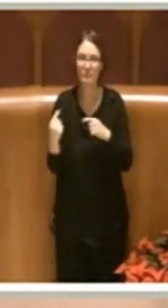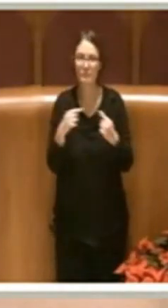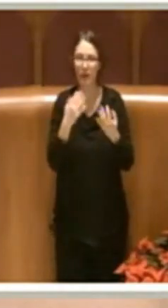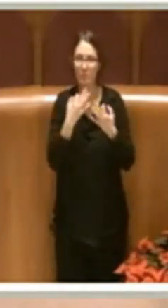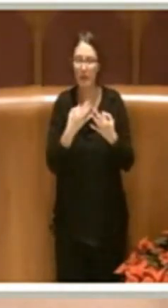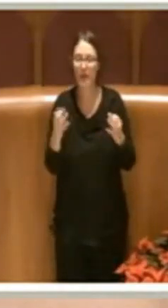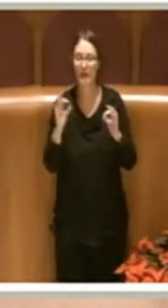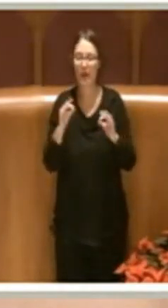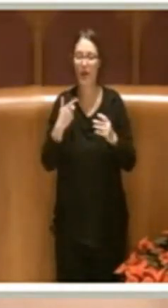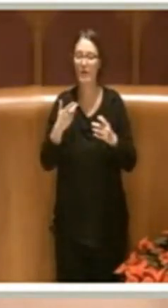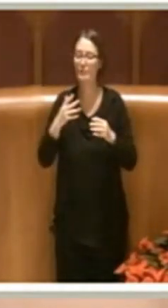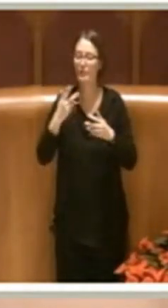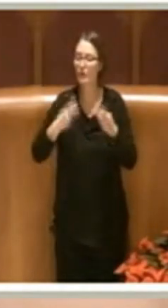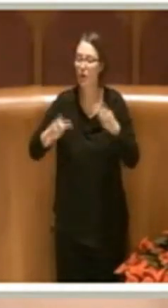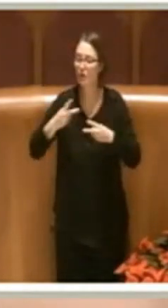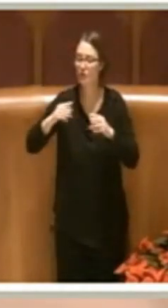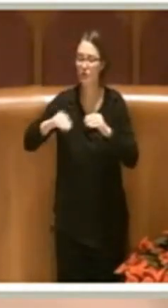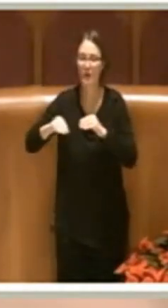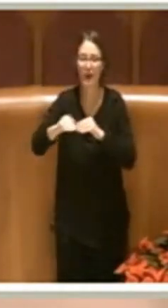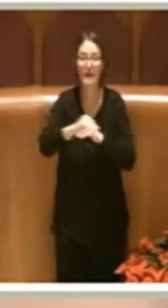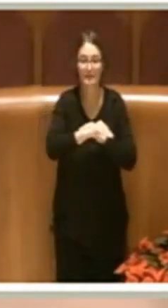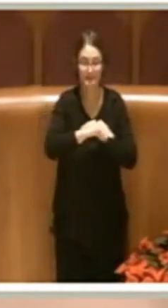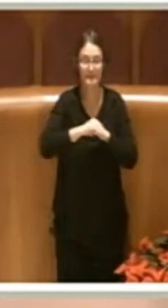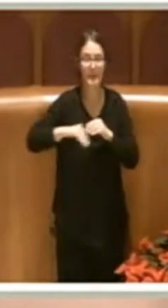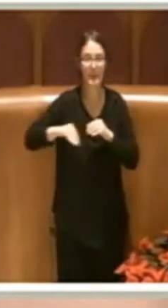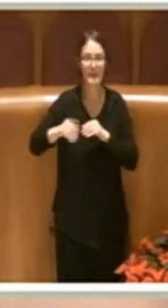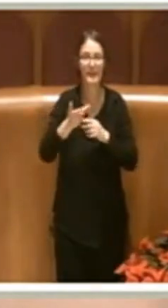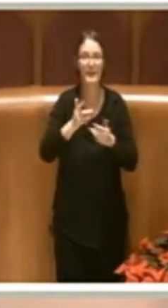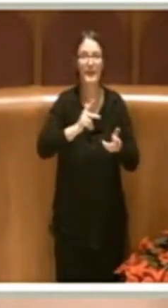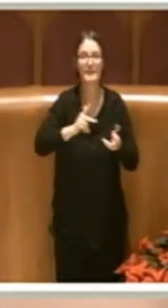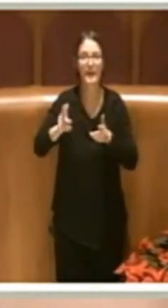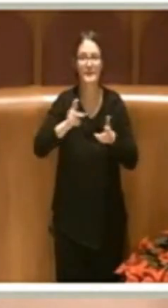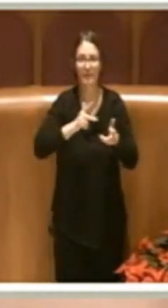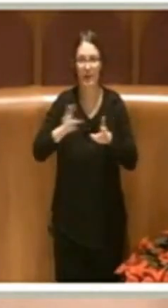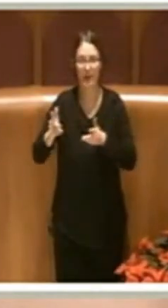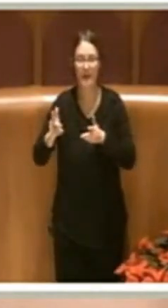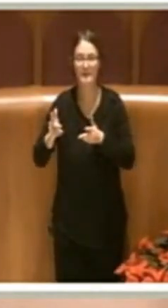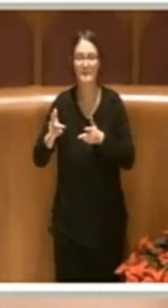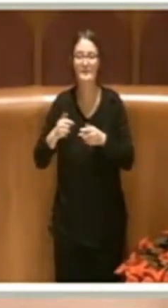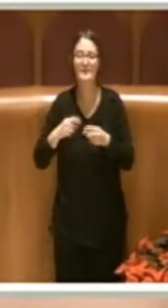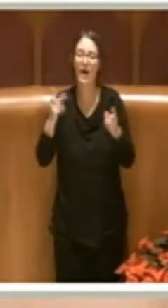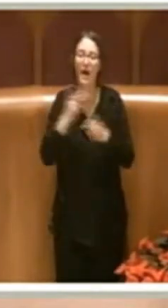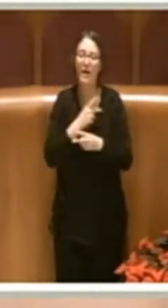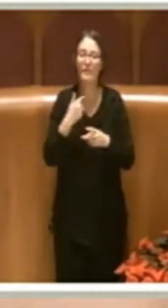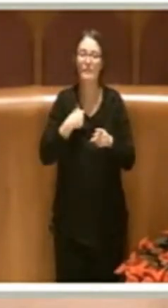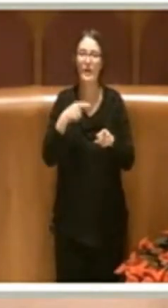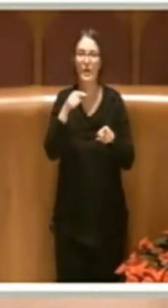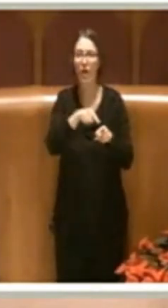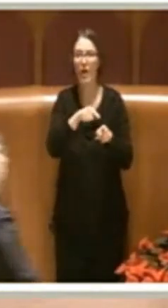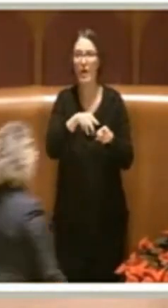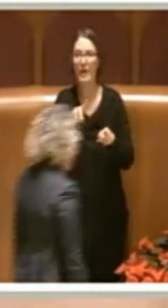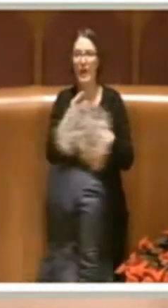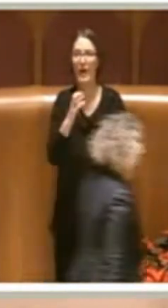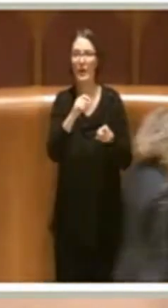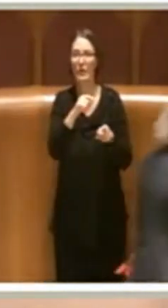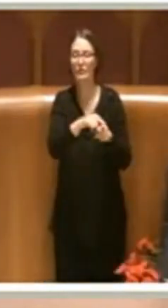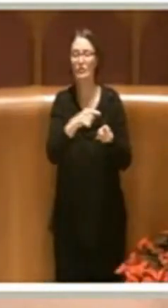trasbordo e trasferenza. Sappiamo che purtroppo nel sito di Roccacencia c'è una